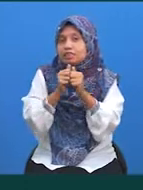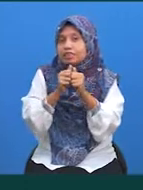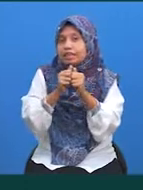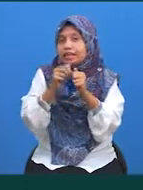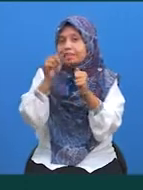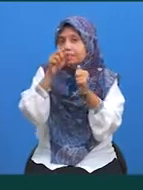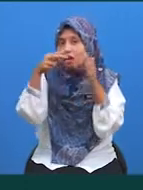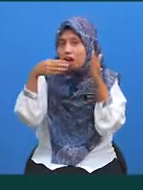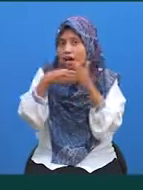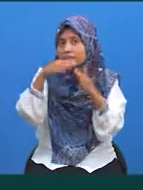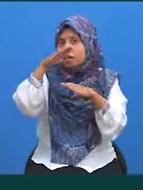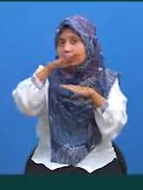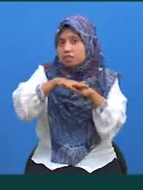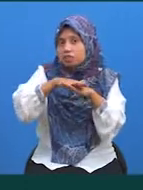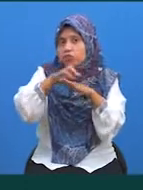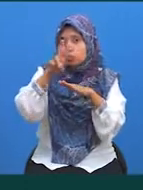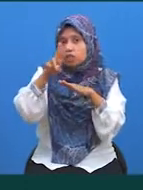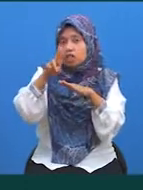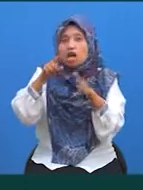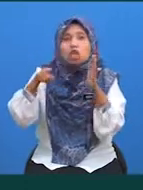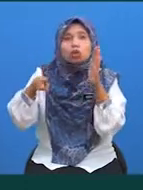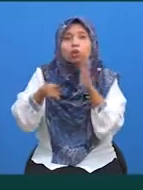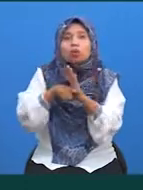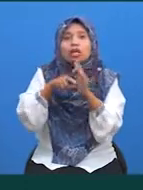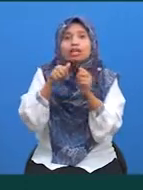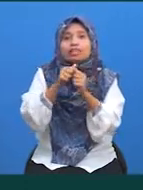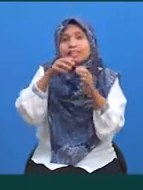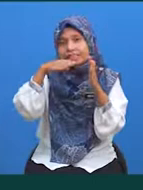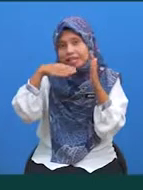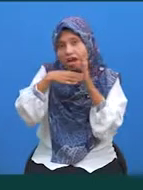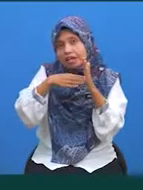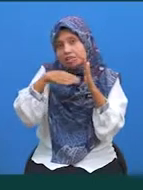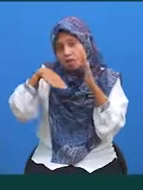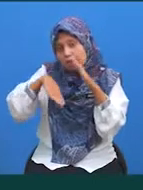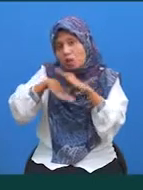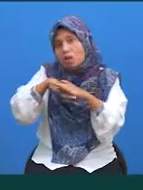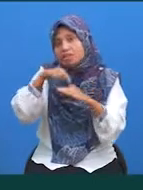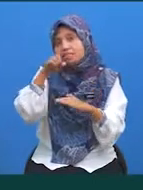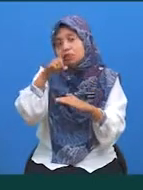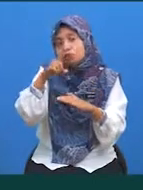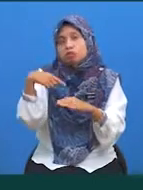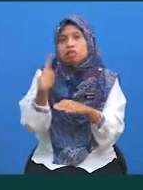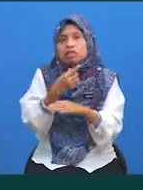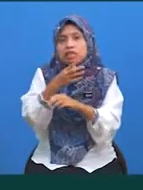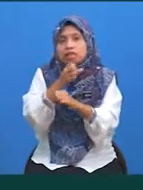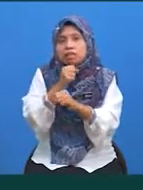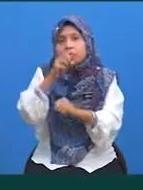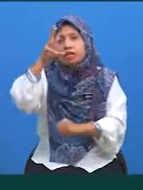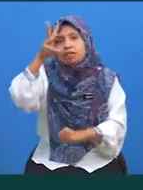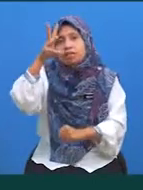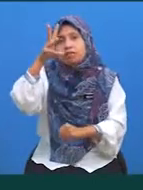atas 2 Kemudian ditolak dengan hat bawah 1 Kita akan dapat 16